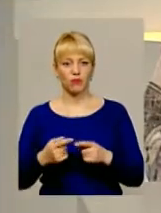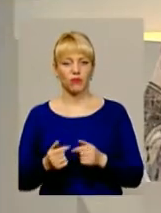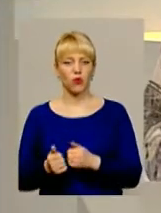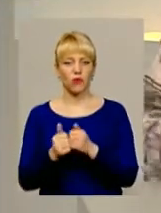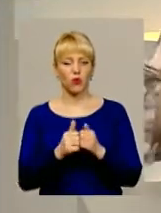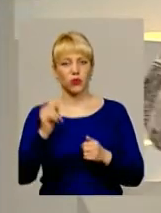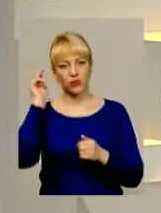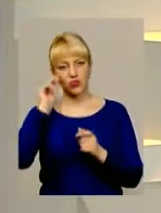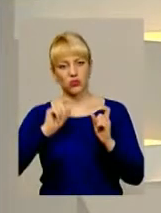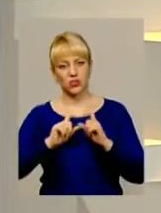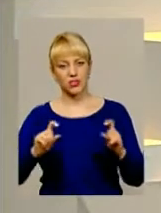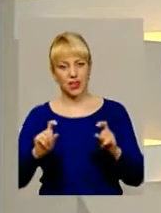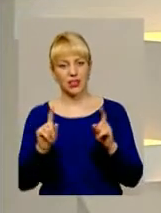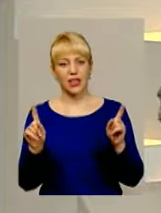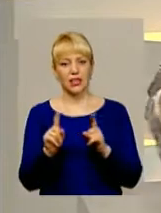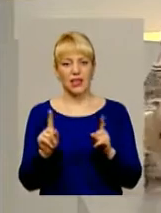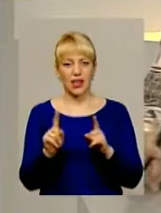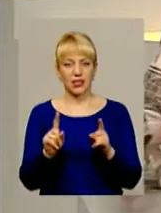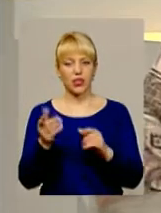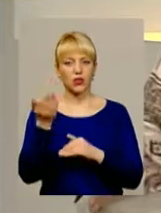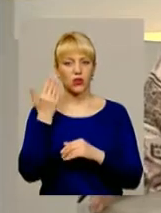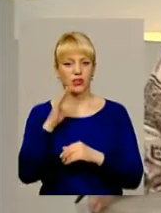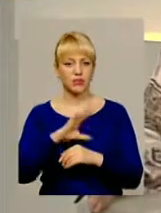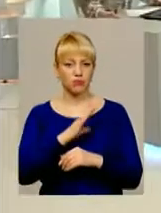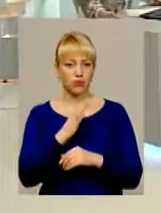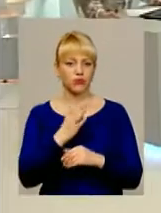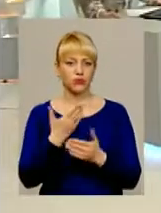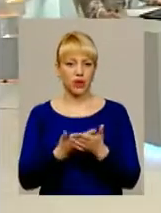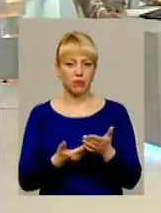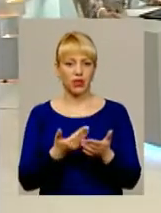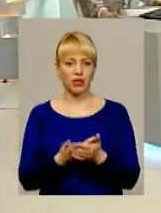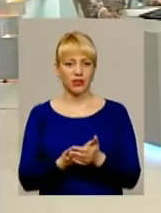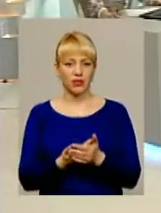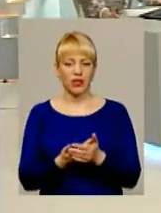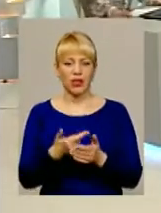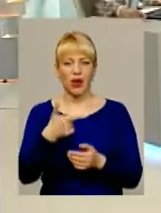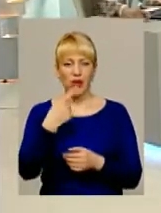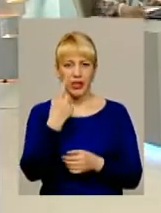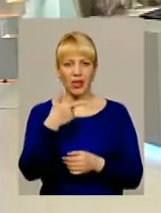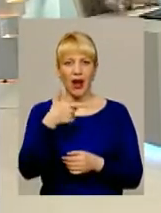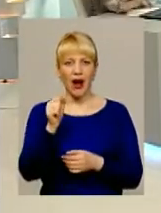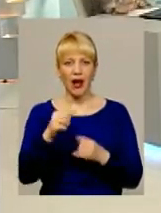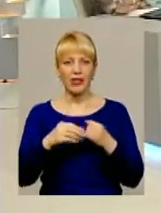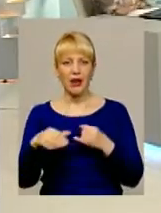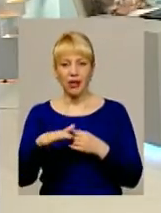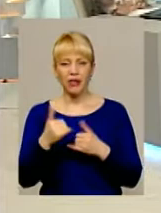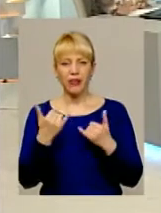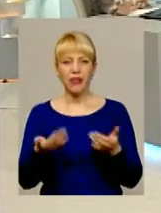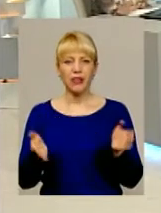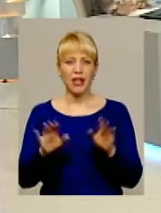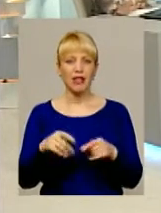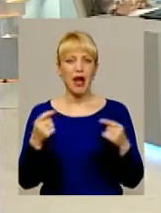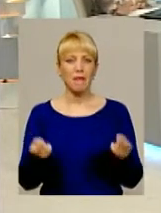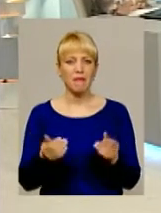навчального закладу, який колись мав гектар землі, залишилося? Сьогодні залишилось її мало,